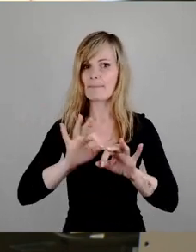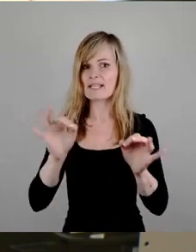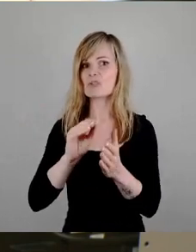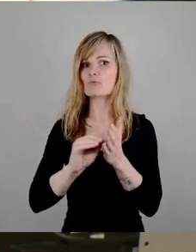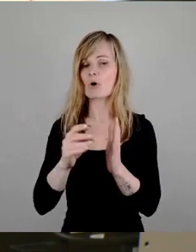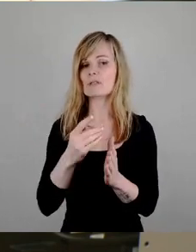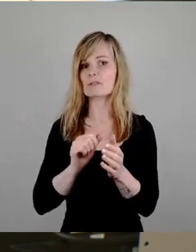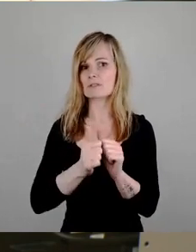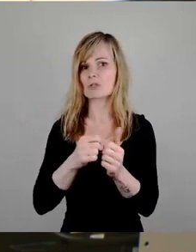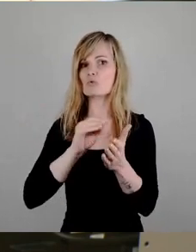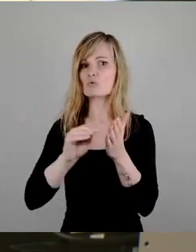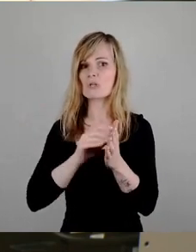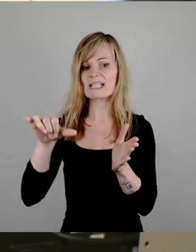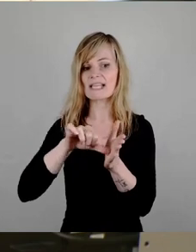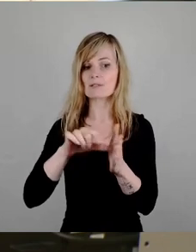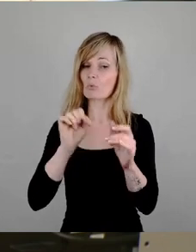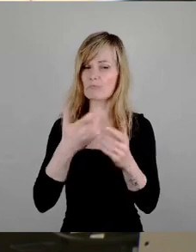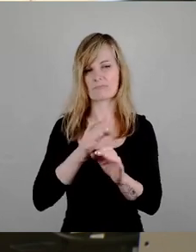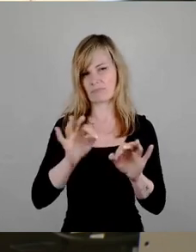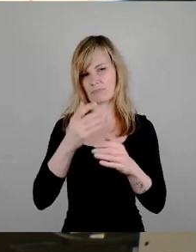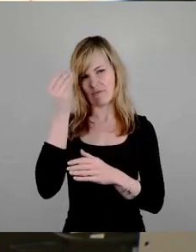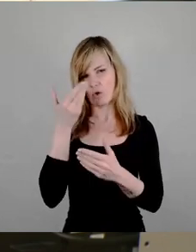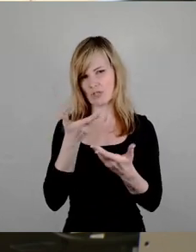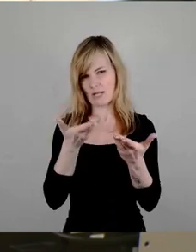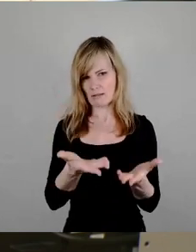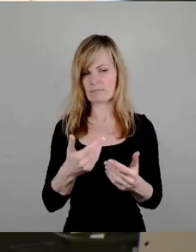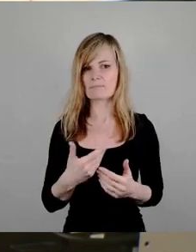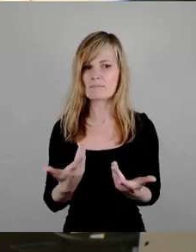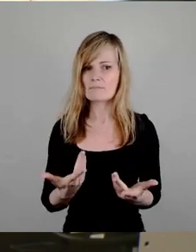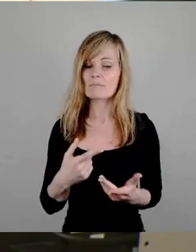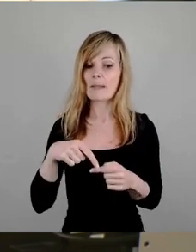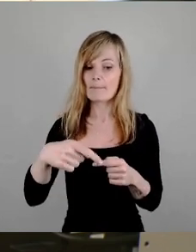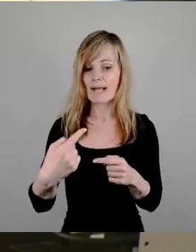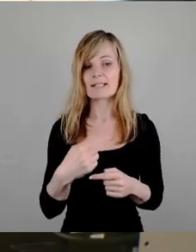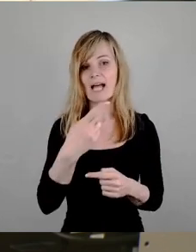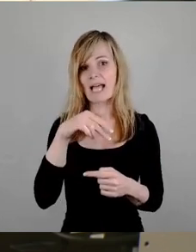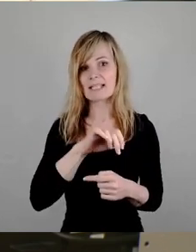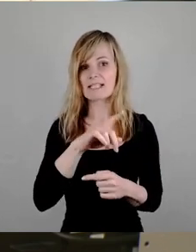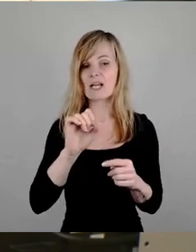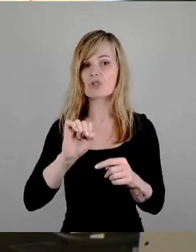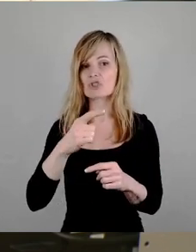überhaupt nur vorstellen kann Und wir haben mit dem jetzt bald fertigen Heinz-Steier-Stadion in Deutschland